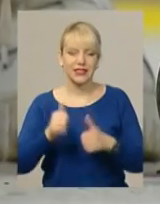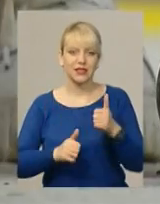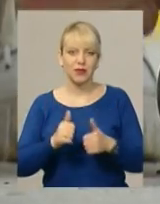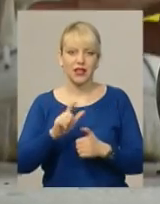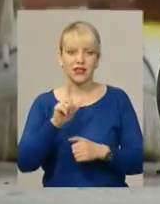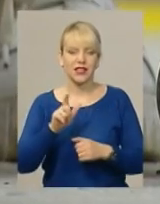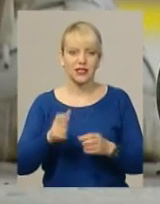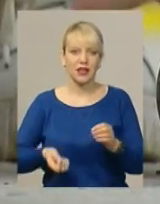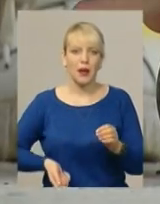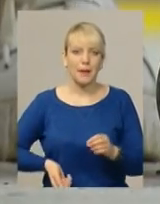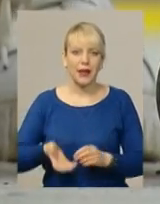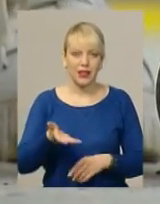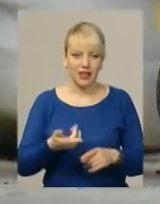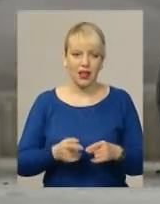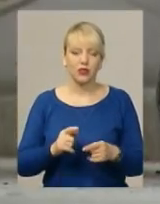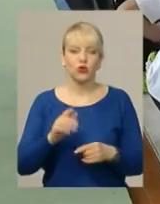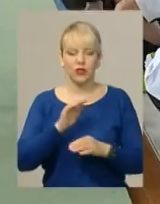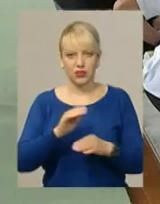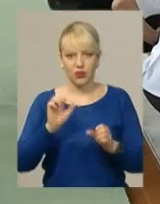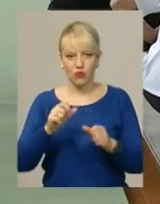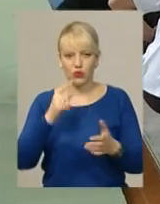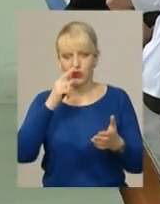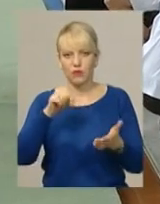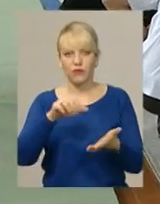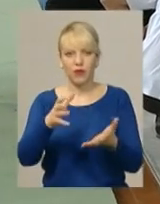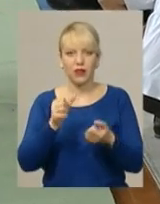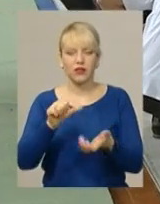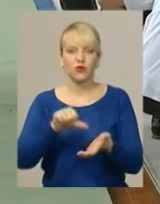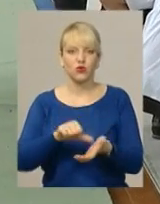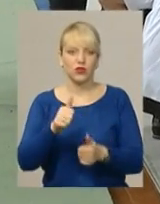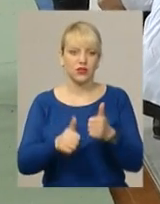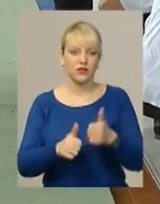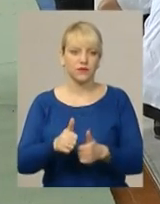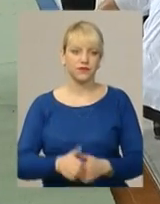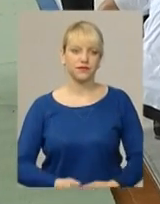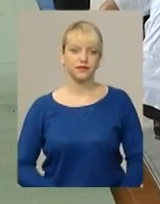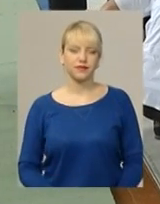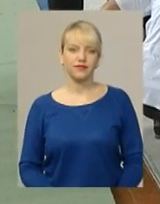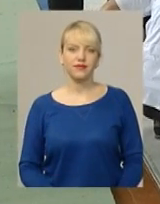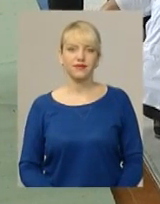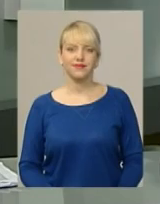шанс туди потрапити, коли доти опанують гру як слід. Світлана Поробок, Володимир Паламар, новини, Поділя, Центр.